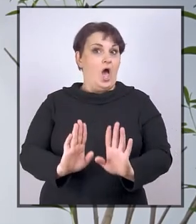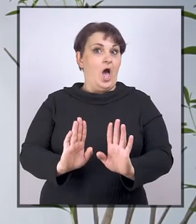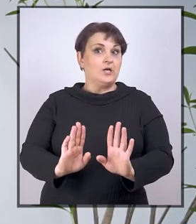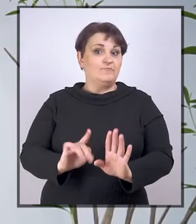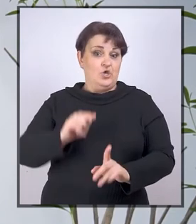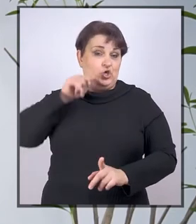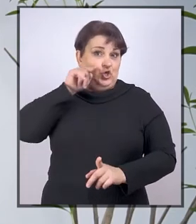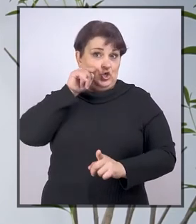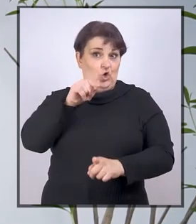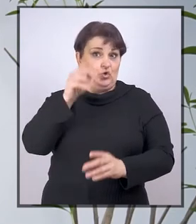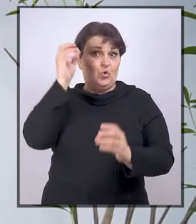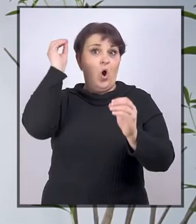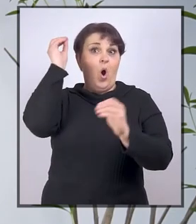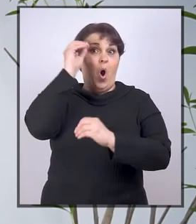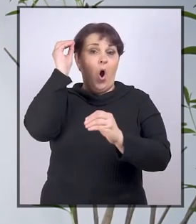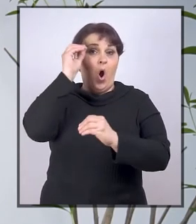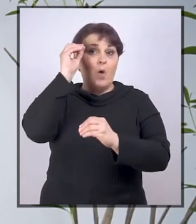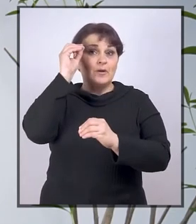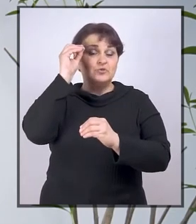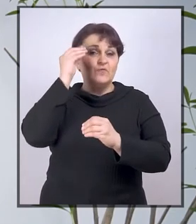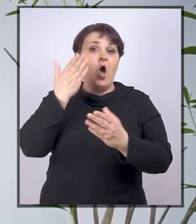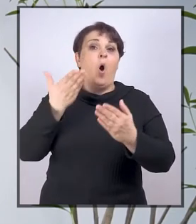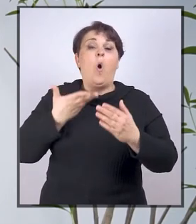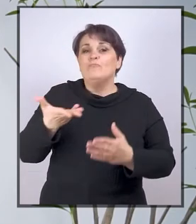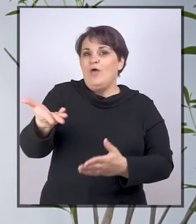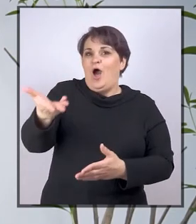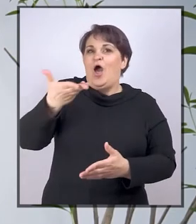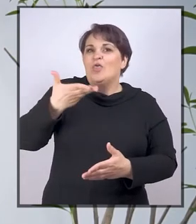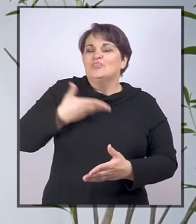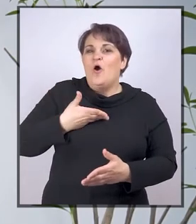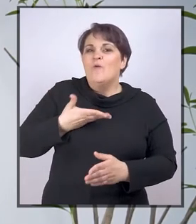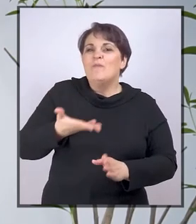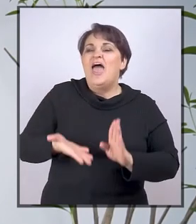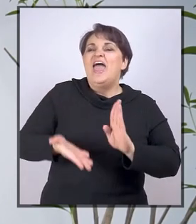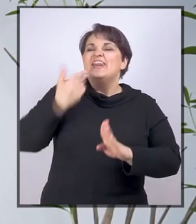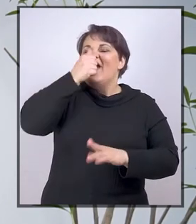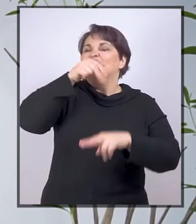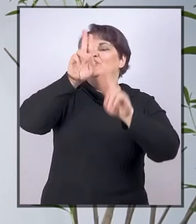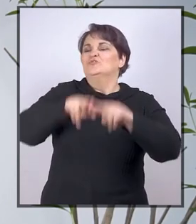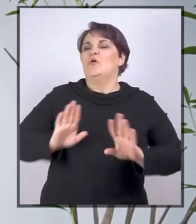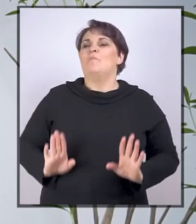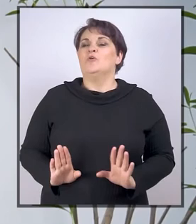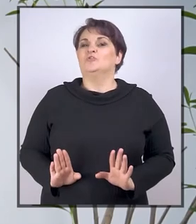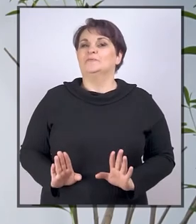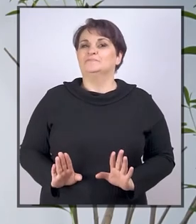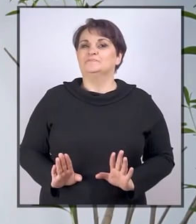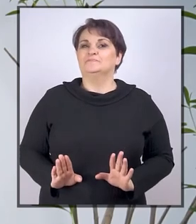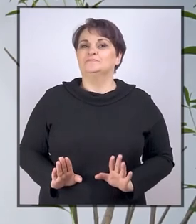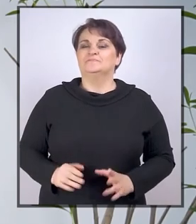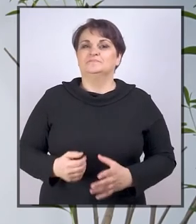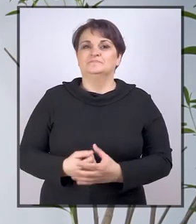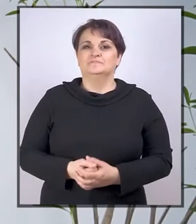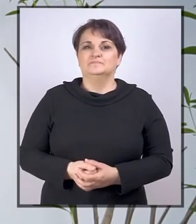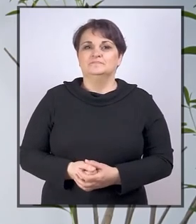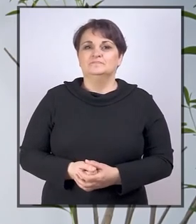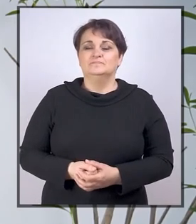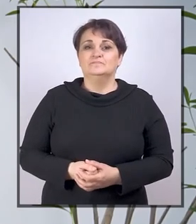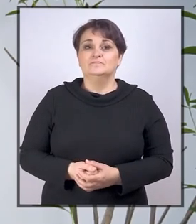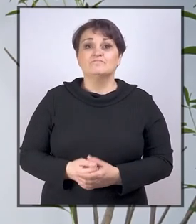I naravno da od tog obrazovanja onda dobije najviše što može.